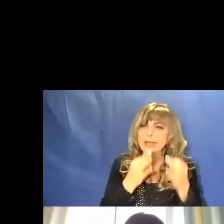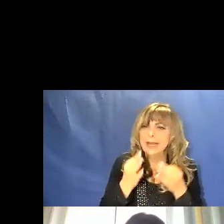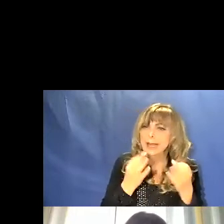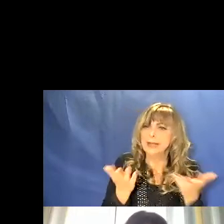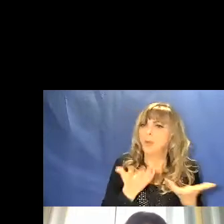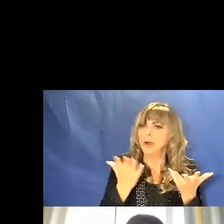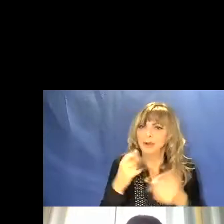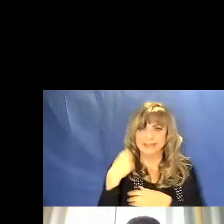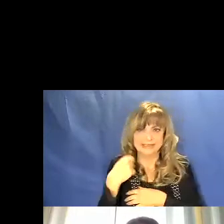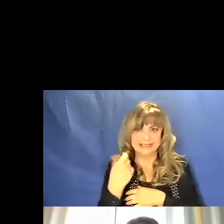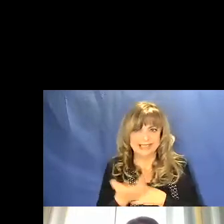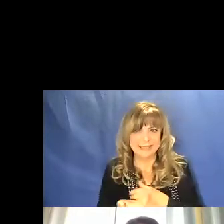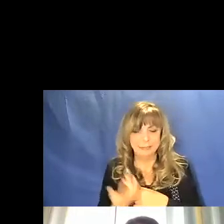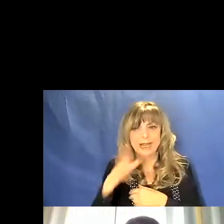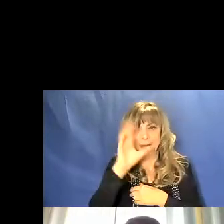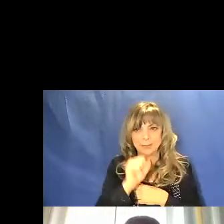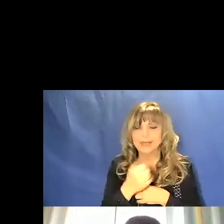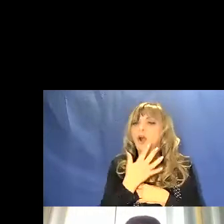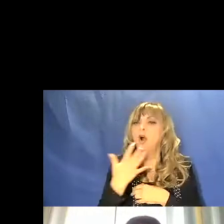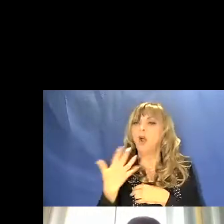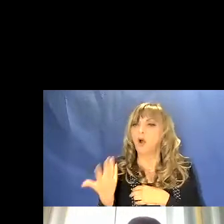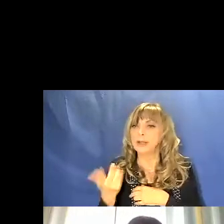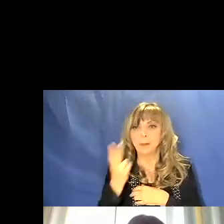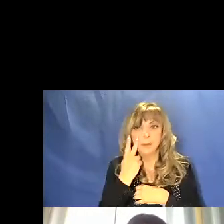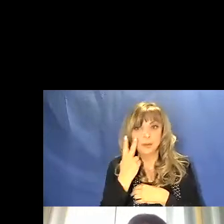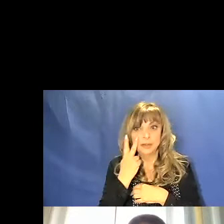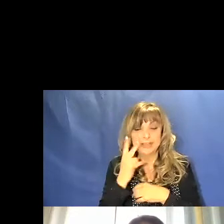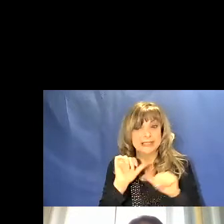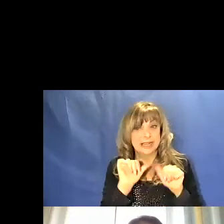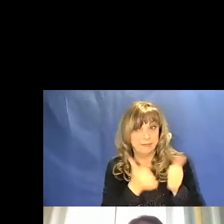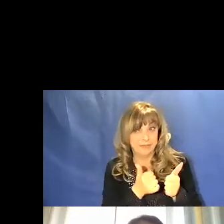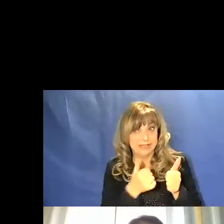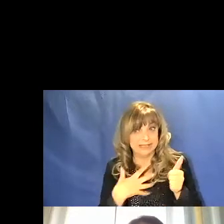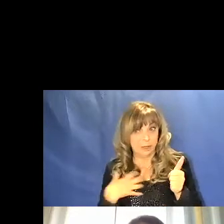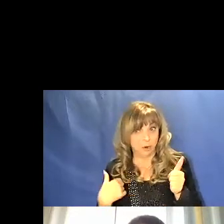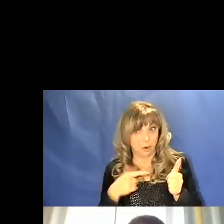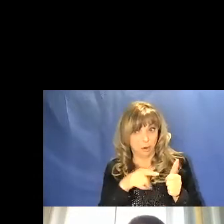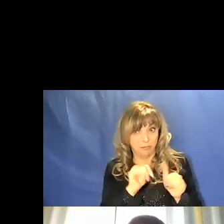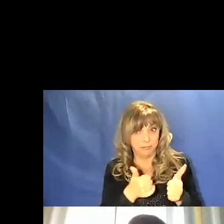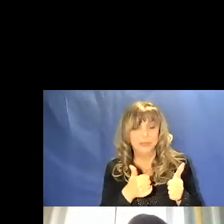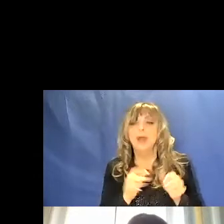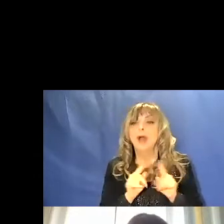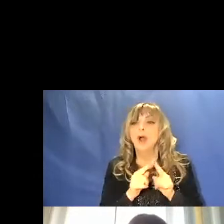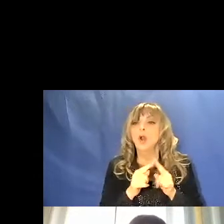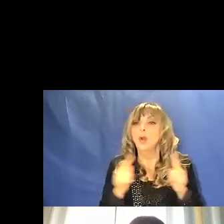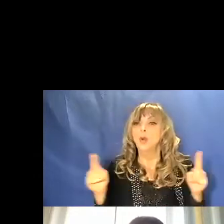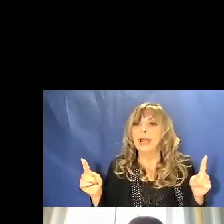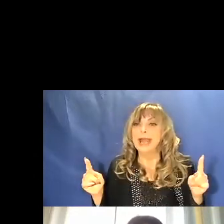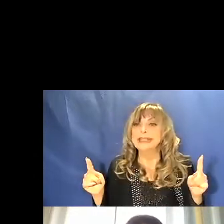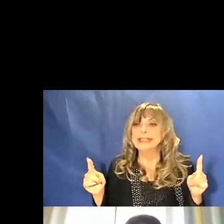interessa per comprendere il colore dal punto di vista fisico, cioè la lunghezza d'onda.